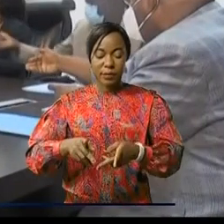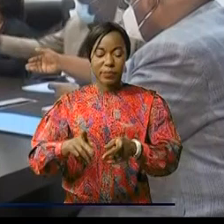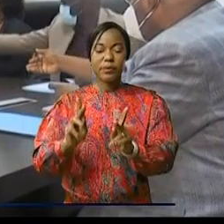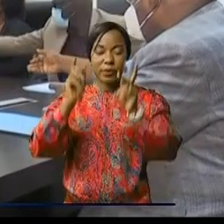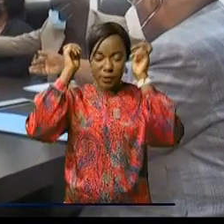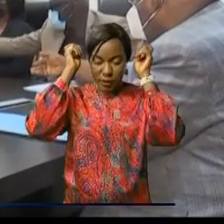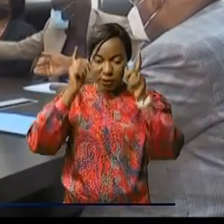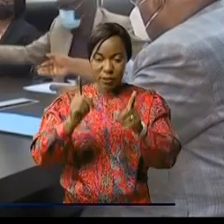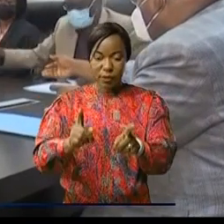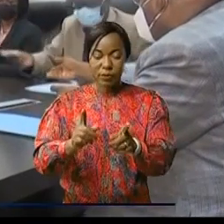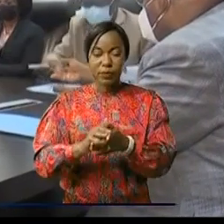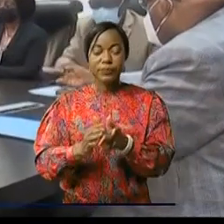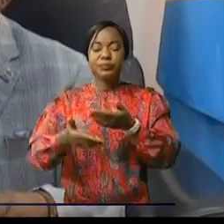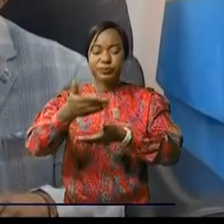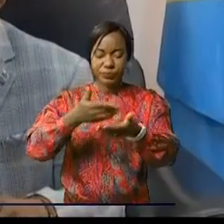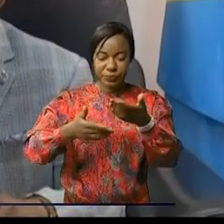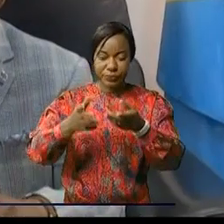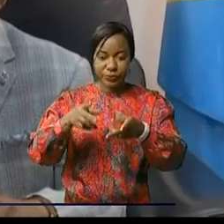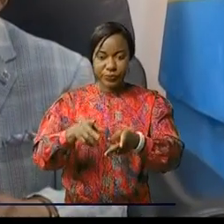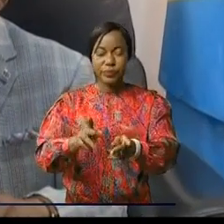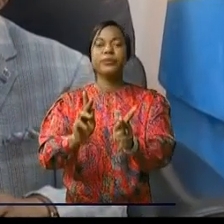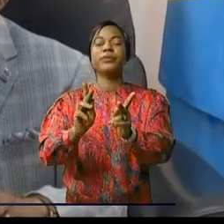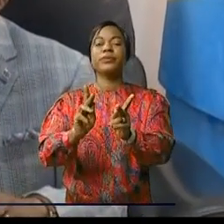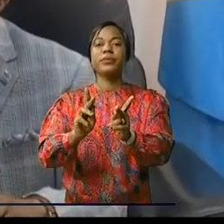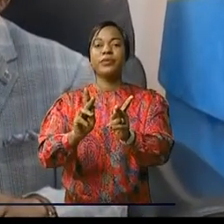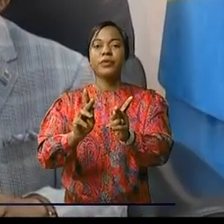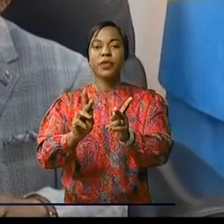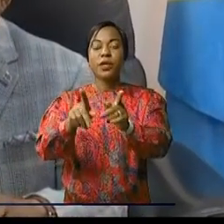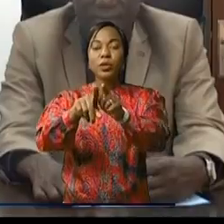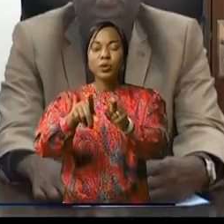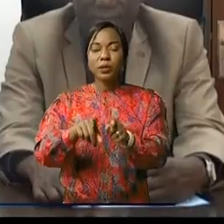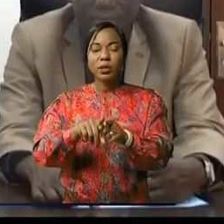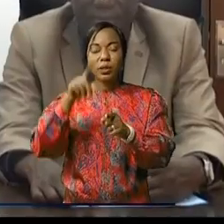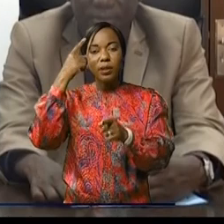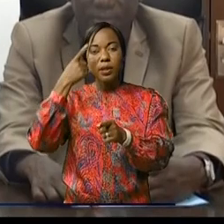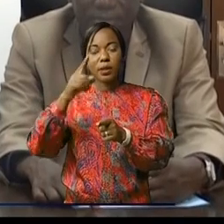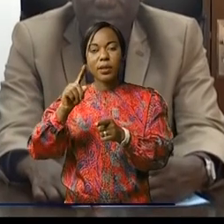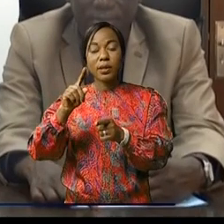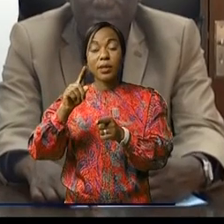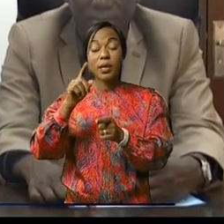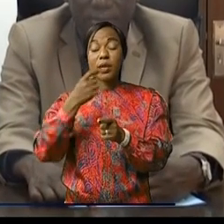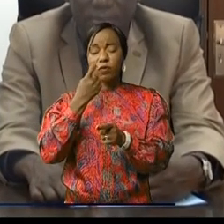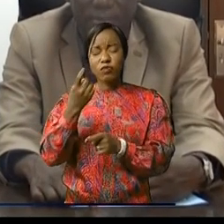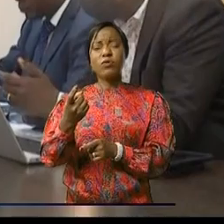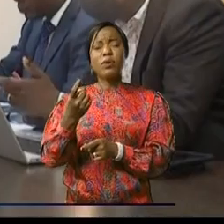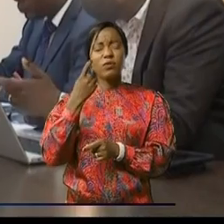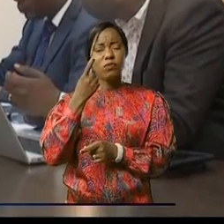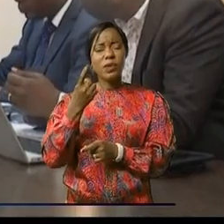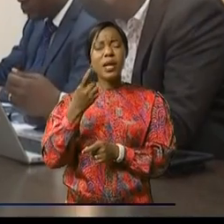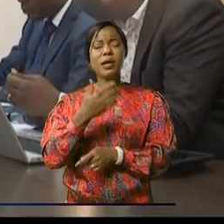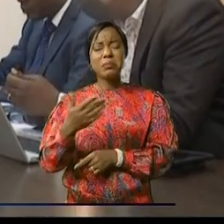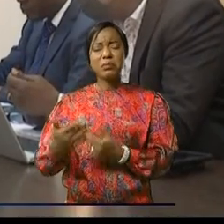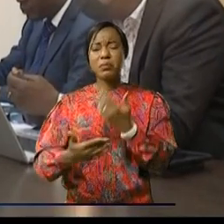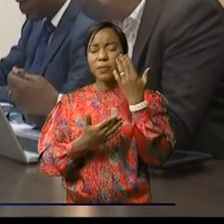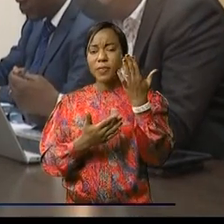'éducation. Des moments d'échange qui ont permis à Modeste Moutinga de hiérarchiser ses priorités et convenir sur les modalités